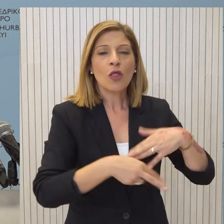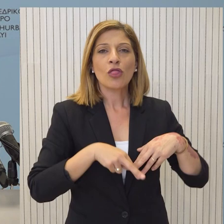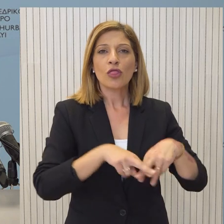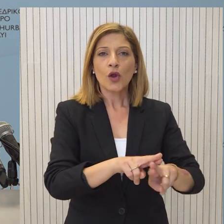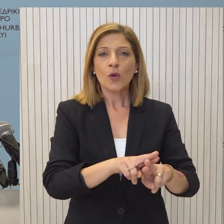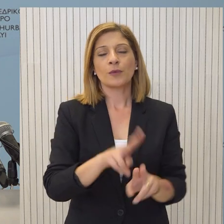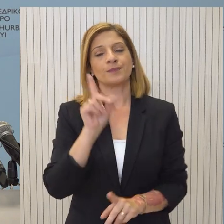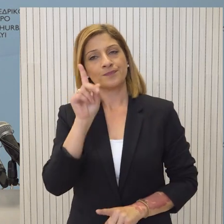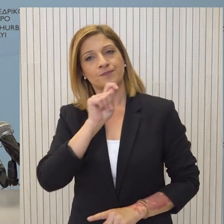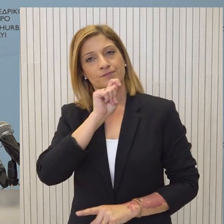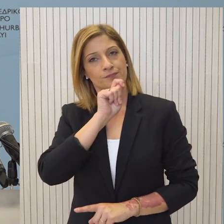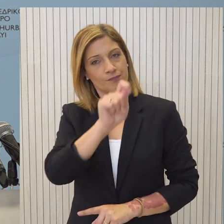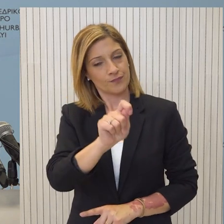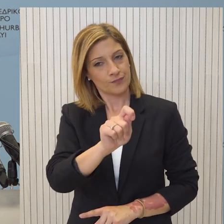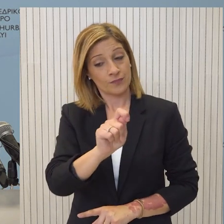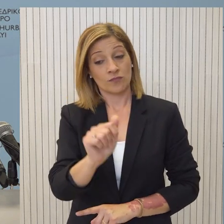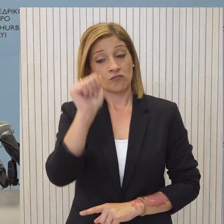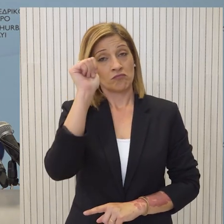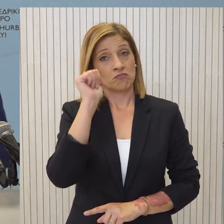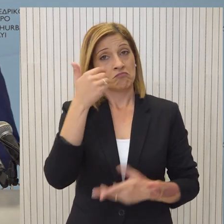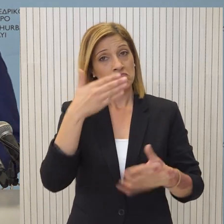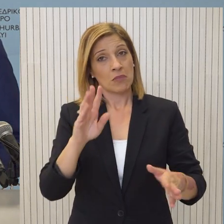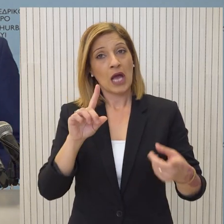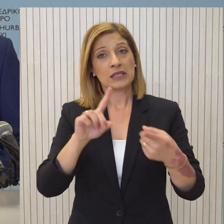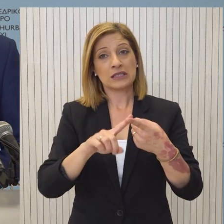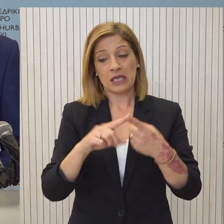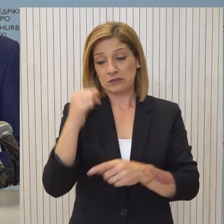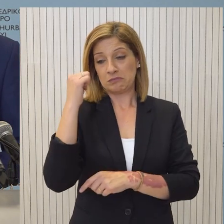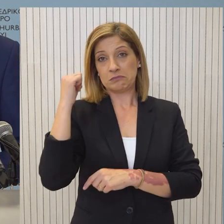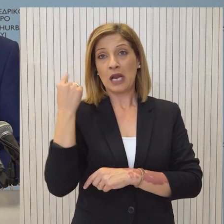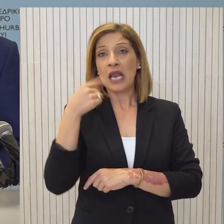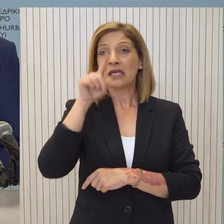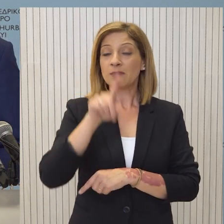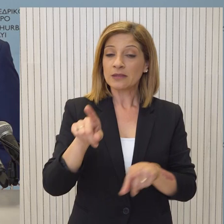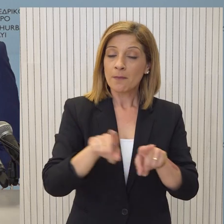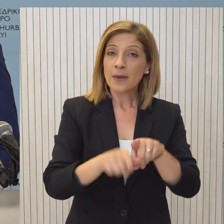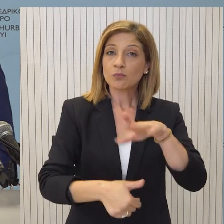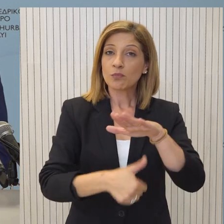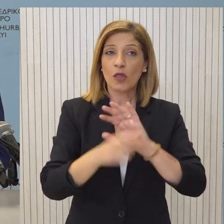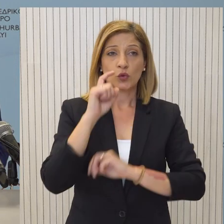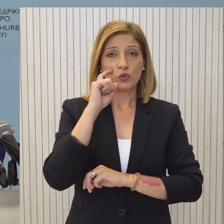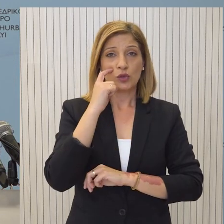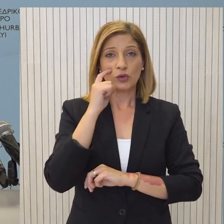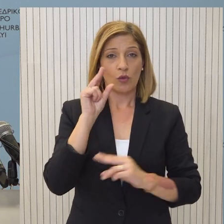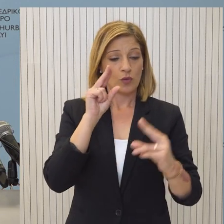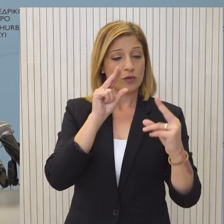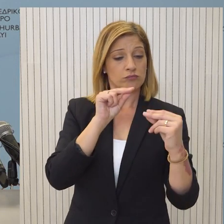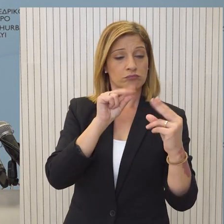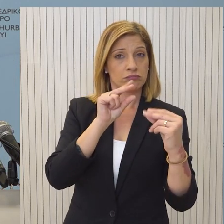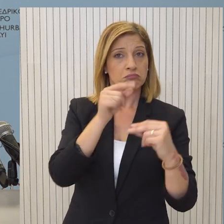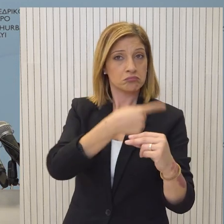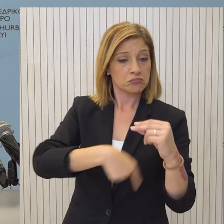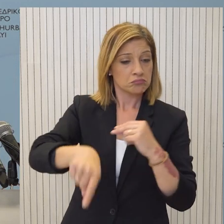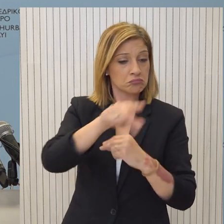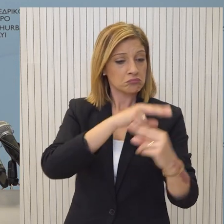Να σας θυμίσω ότι έχει πραγματοποιηθεί μια σύσκεψη προ λίγο ημερών στην παρουσία του και του Πρόεδρου της Δημοκρατίας. Μετά από αυτή την συνάντηση,